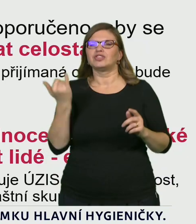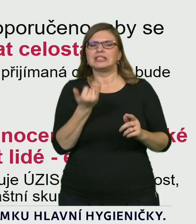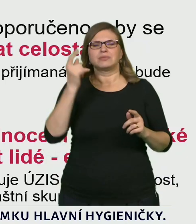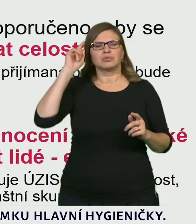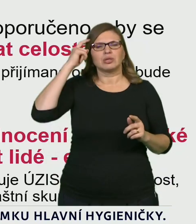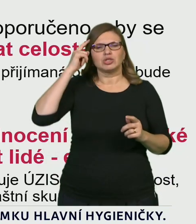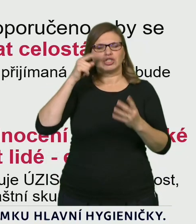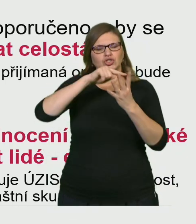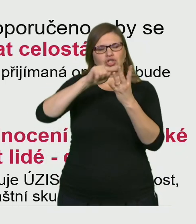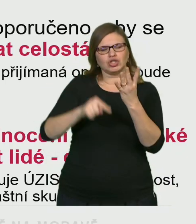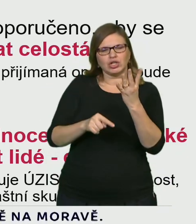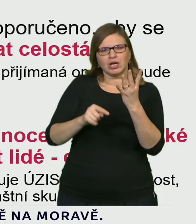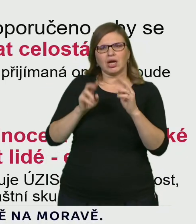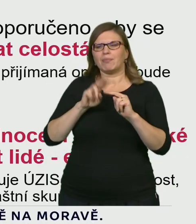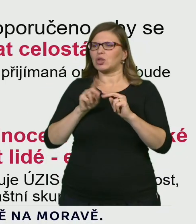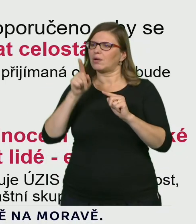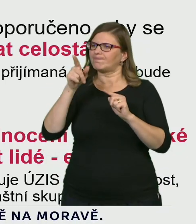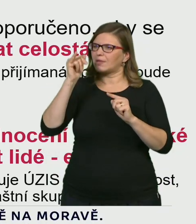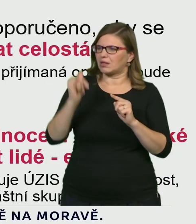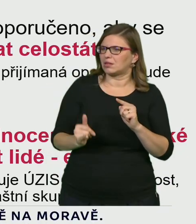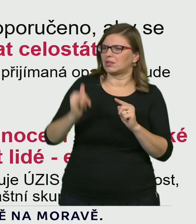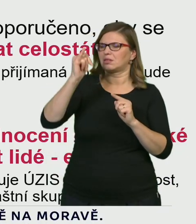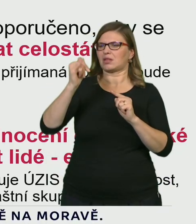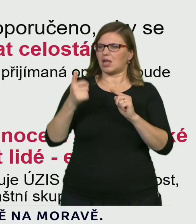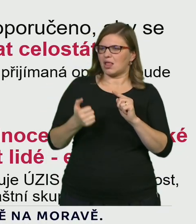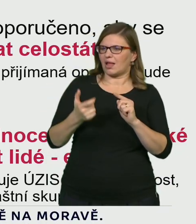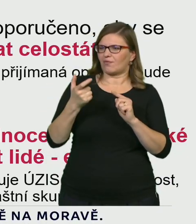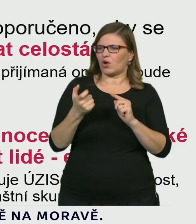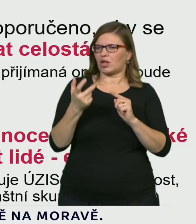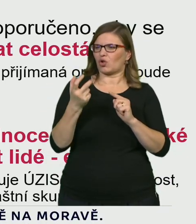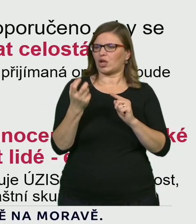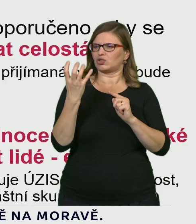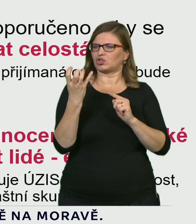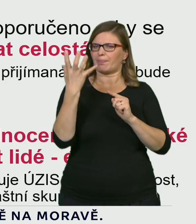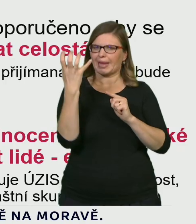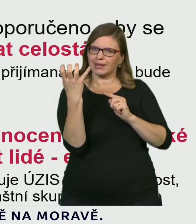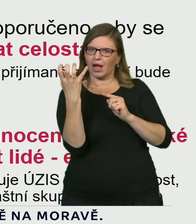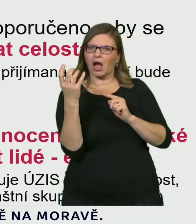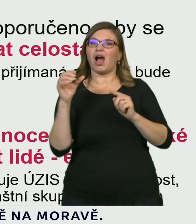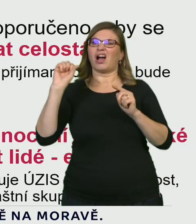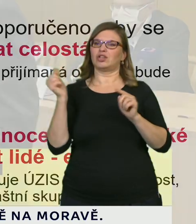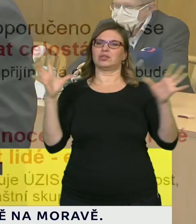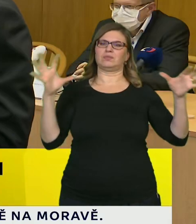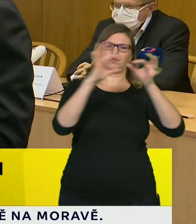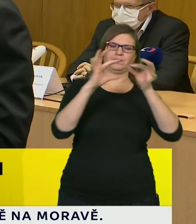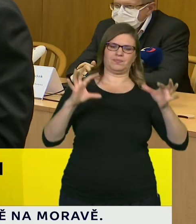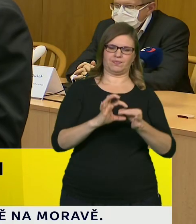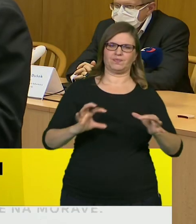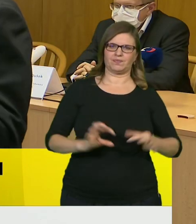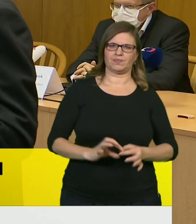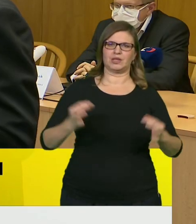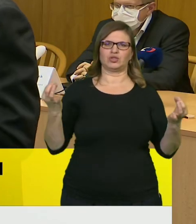Dušek, potom vždy nakonec rozhodnou lidé, experti. Bude to expertní tým ministerstva